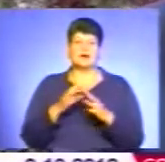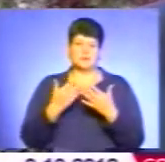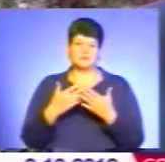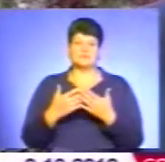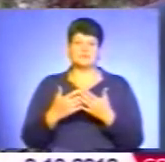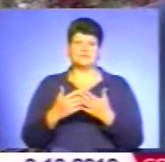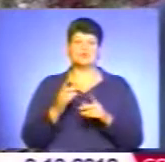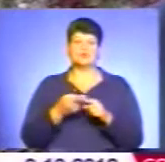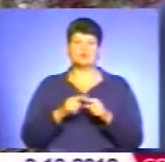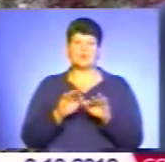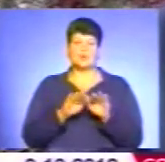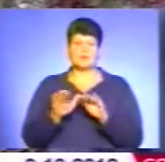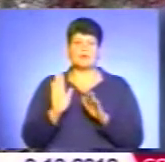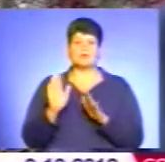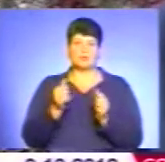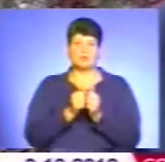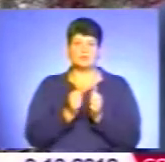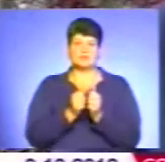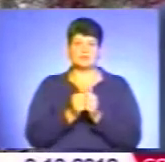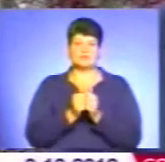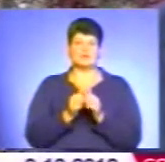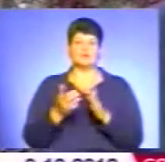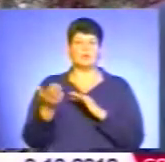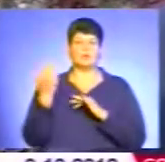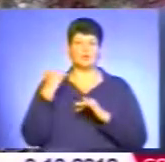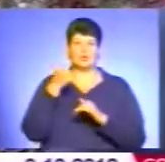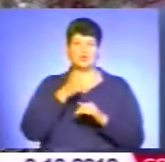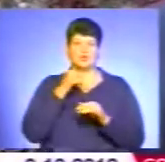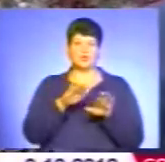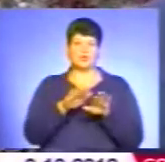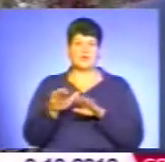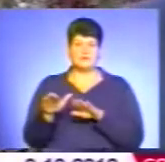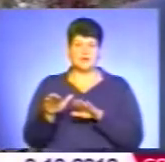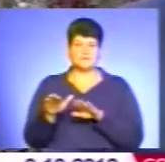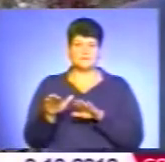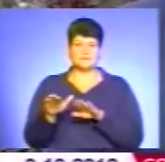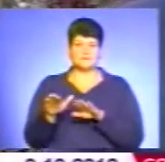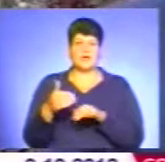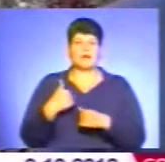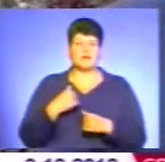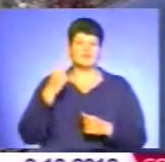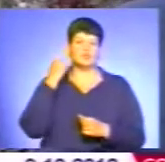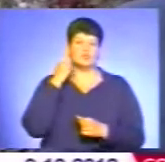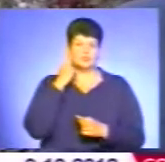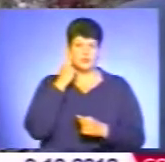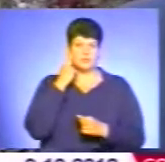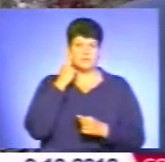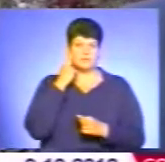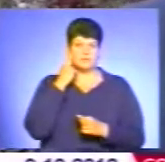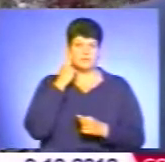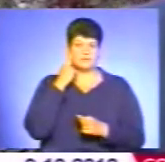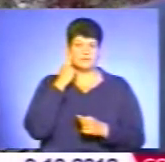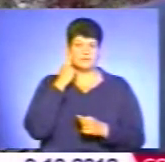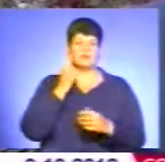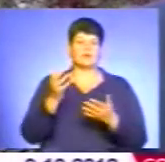до цього рівня будемо наближатися до минулогрічного рівня. А я думаю, вихід